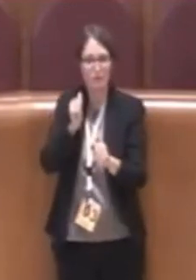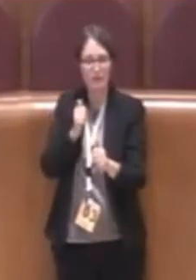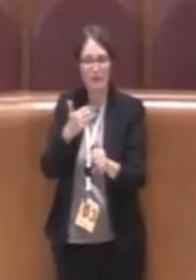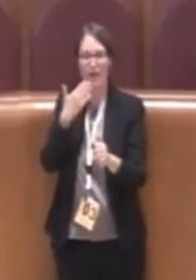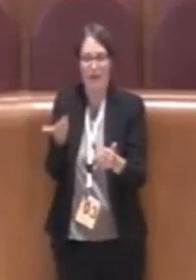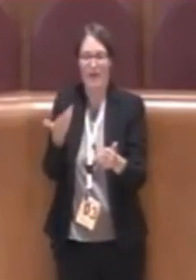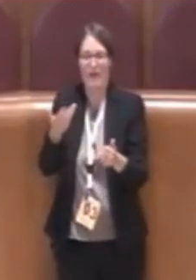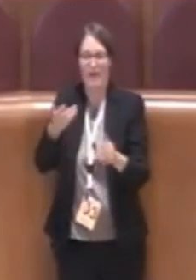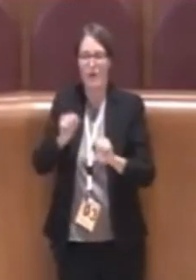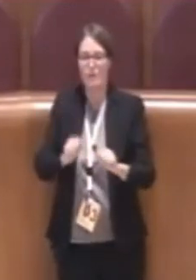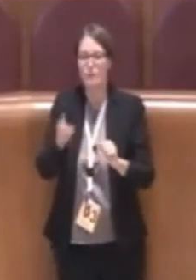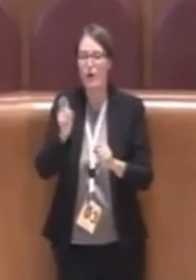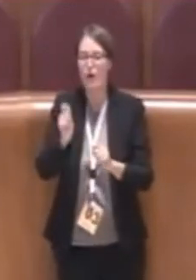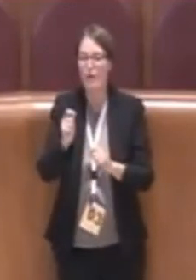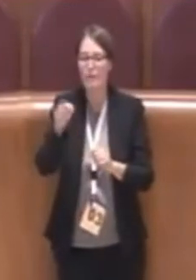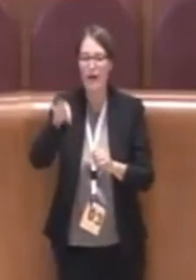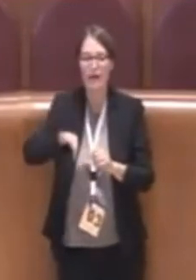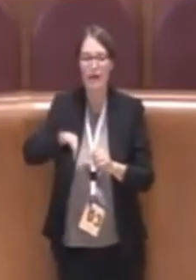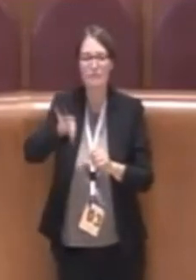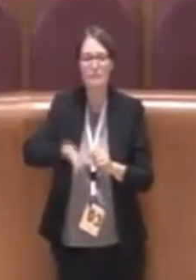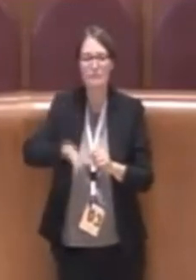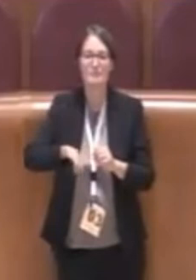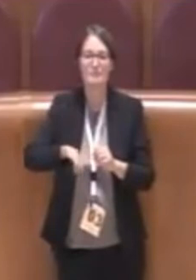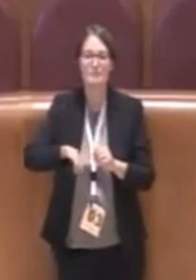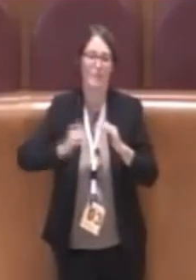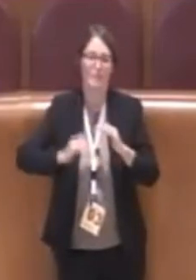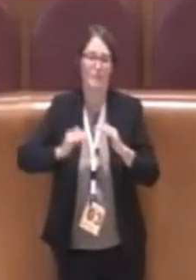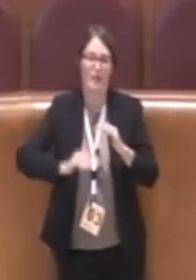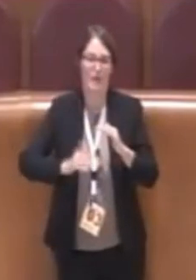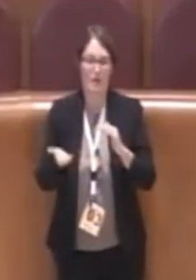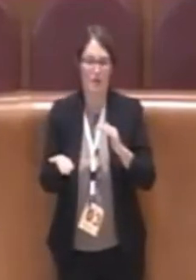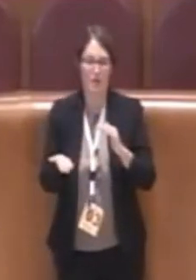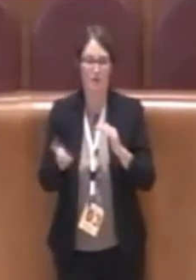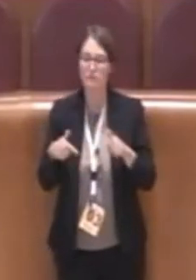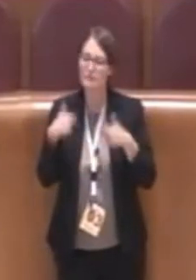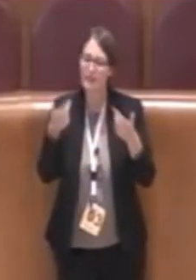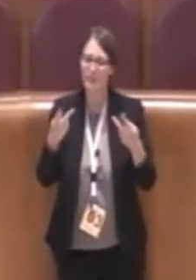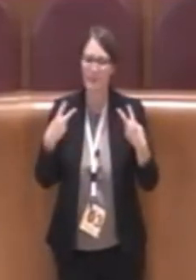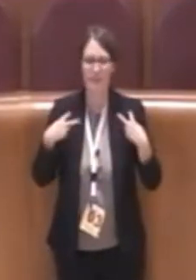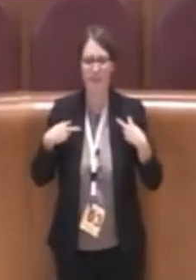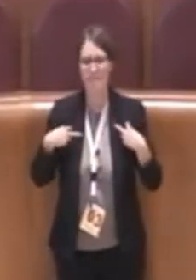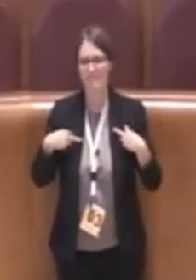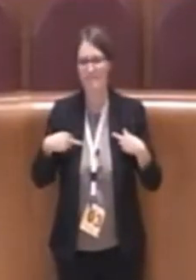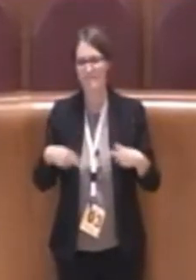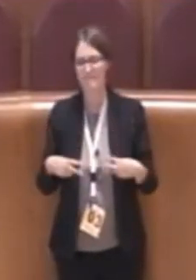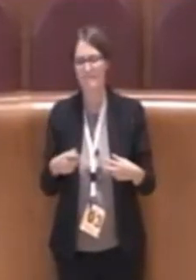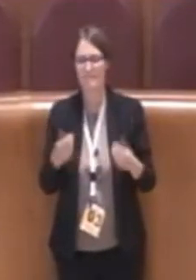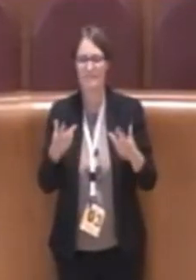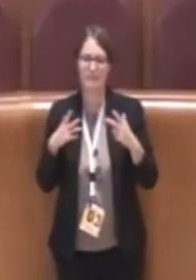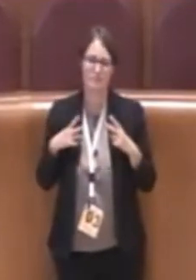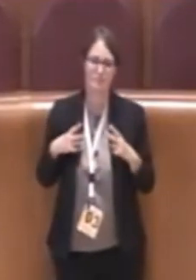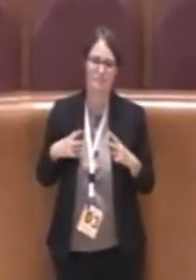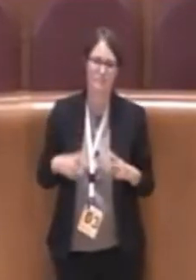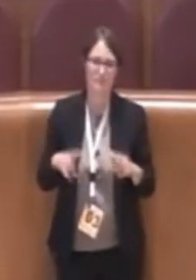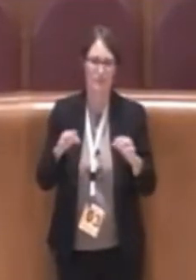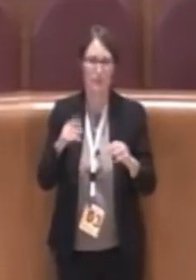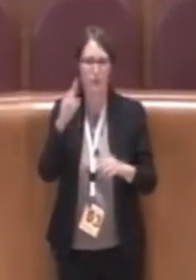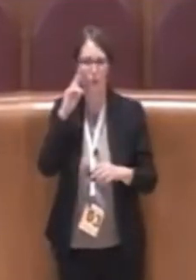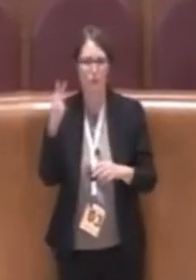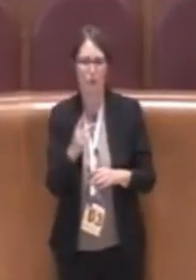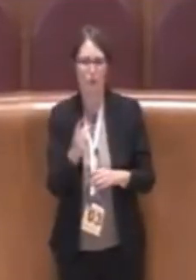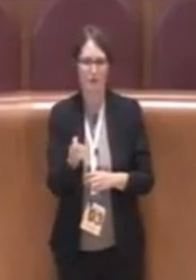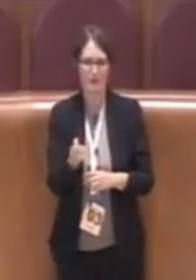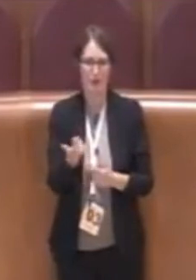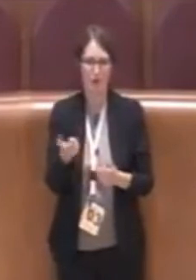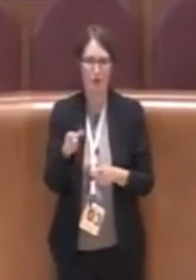canoni che sono calmirati e consentono loro una vita più serena dal punto di vista economico, proprio perché sono